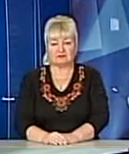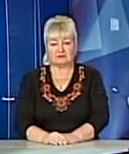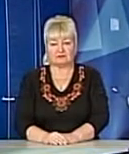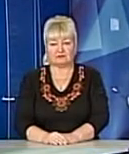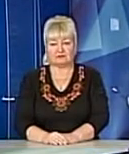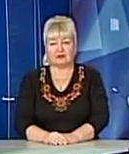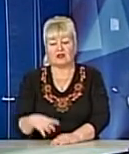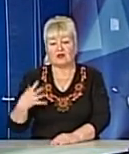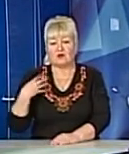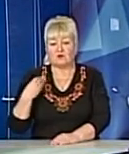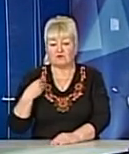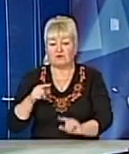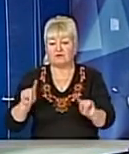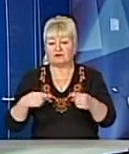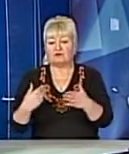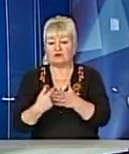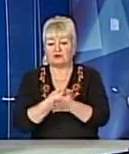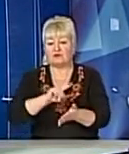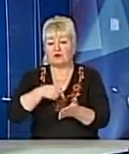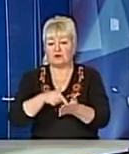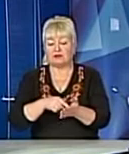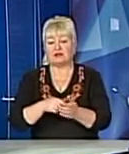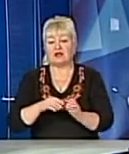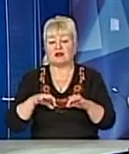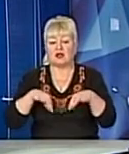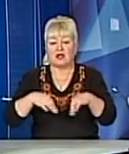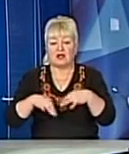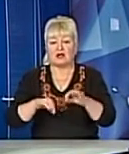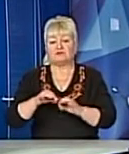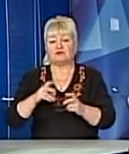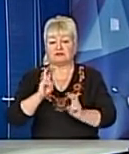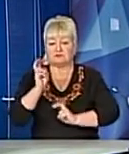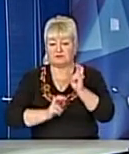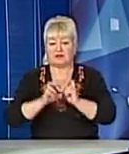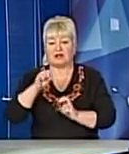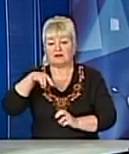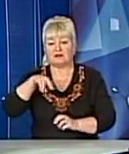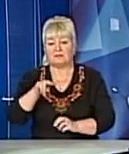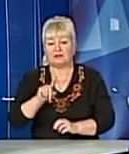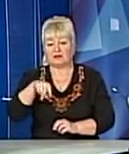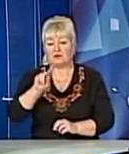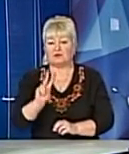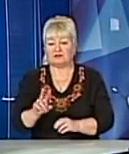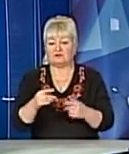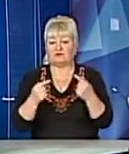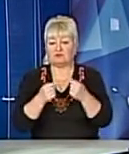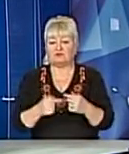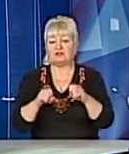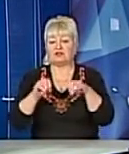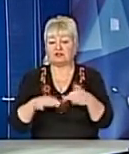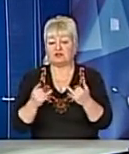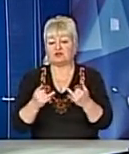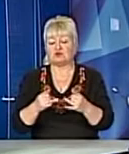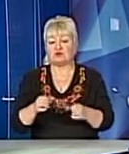У Львові створять нове комунальне автотранспортне підприємство АТП номер 2 Відповідне рішення сьогодні ухвалили на виконкомі